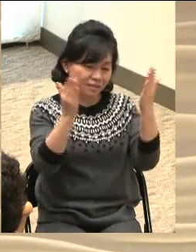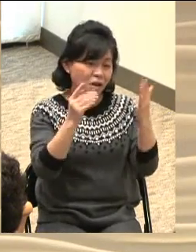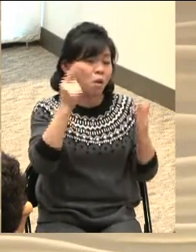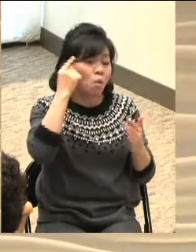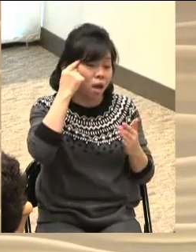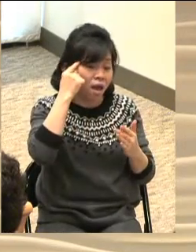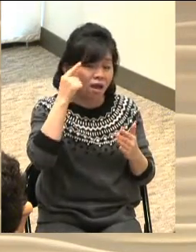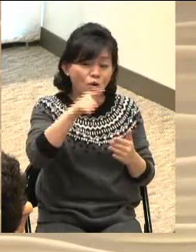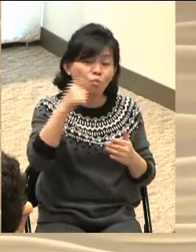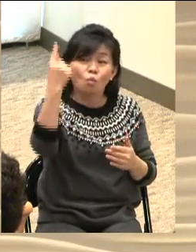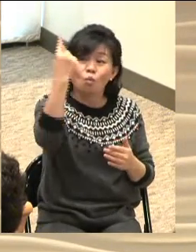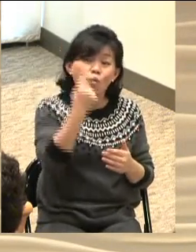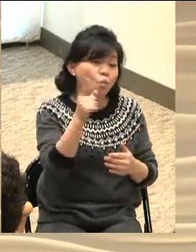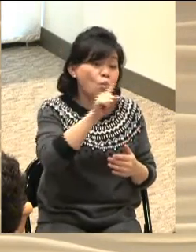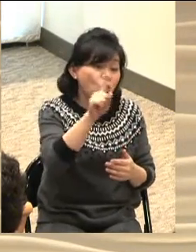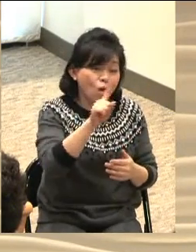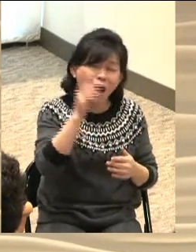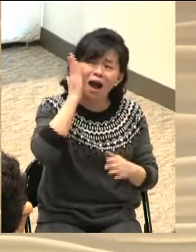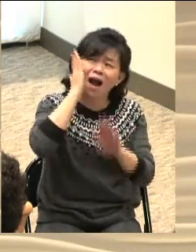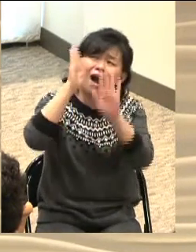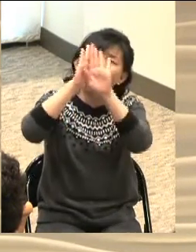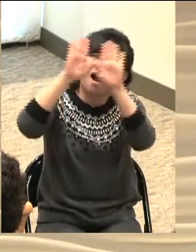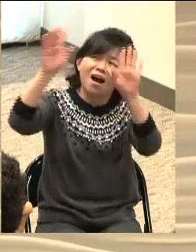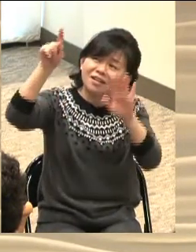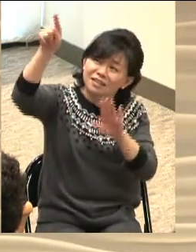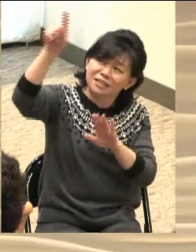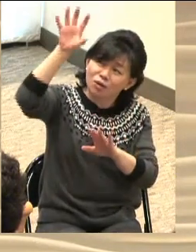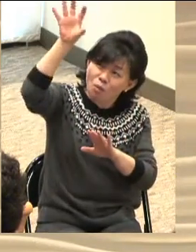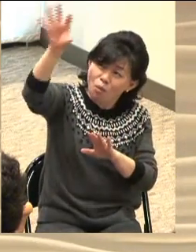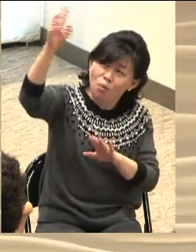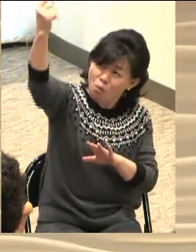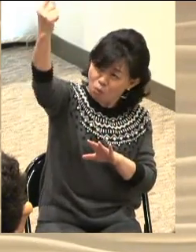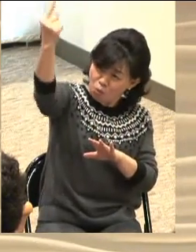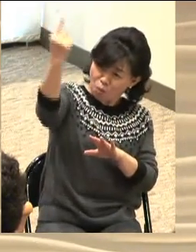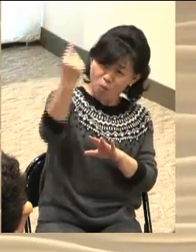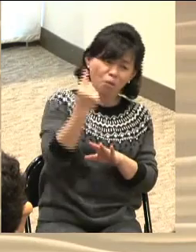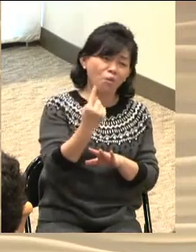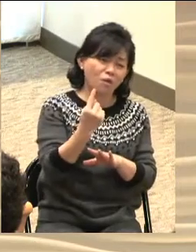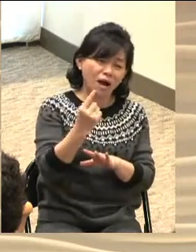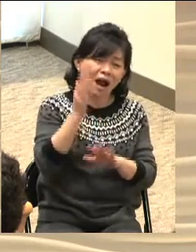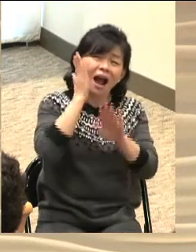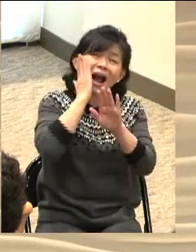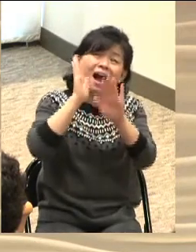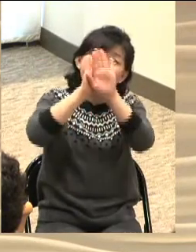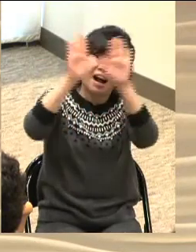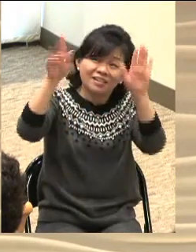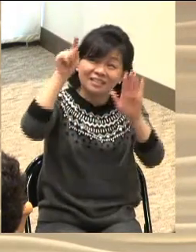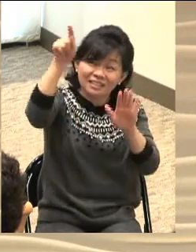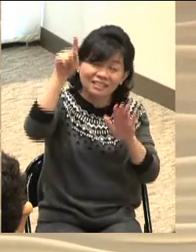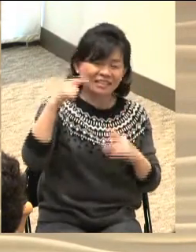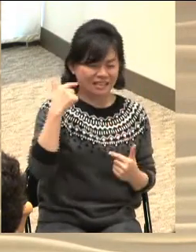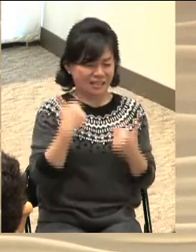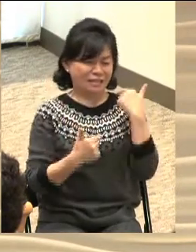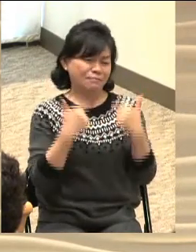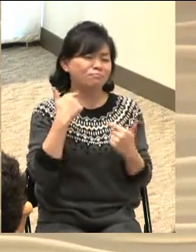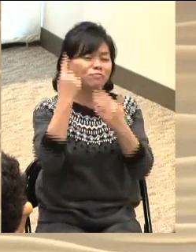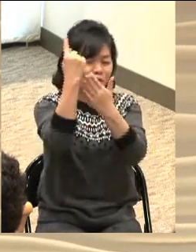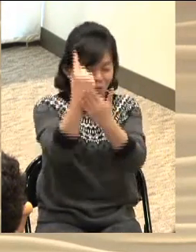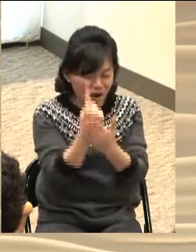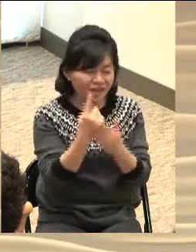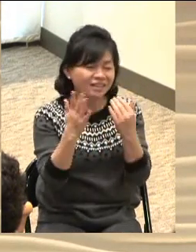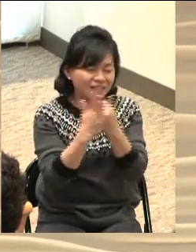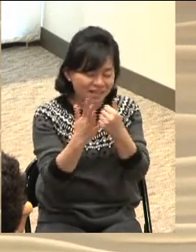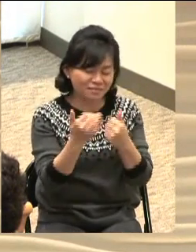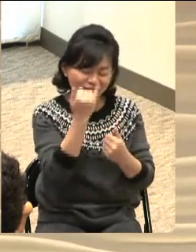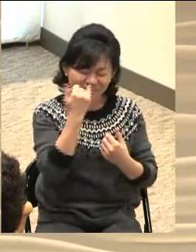하늘로부터 오는 그 출처가 하늘에 있는 하늘의 기쁨인 것이죠 우리가 신앙생활하면서